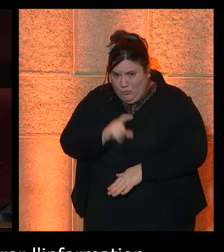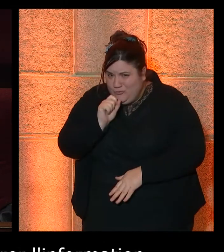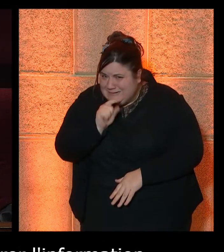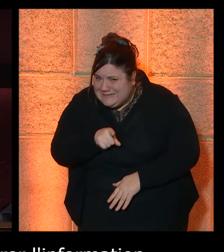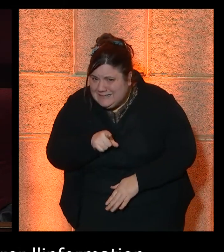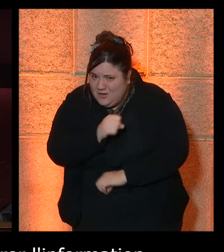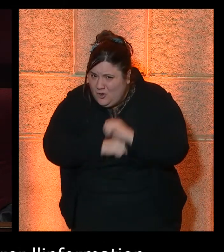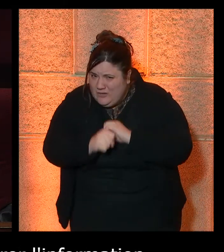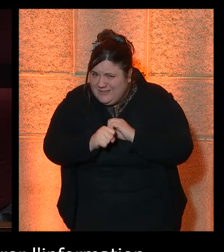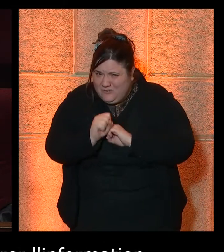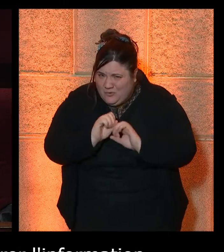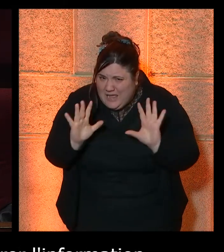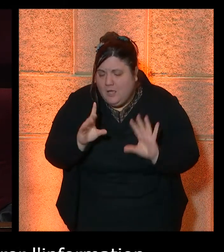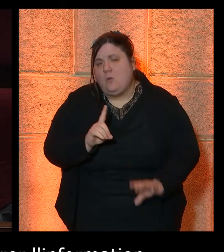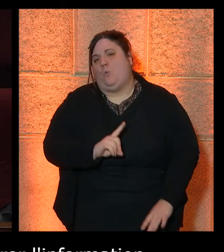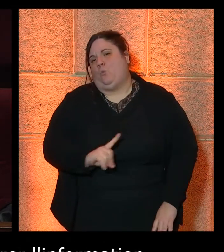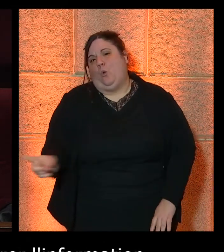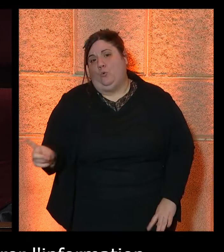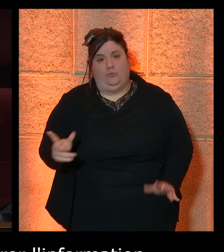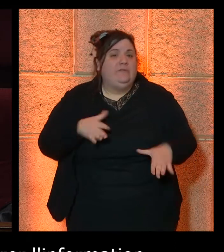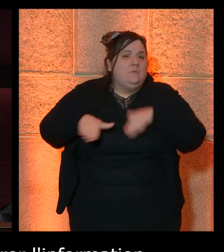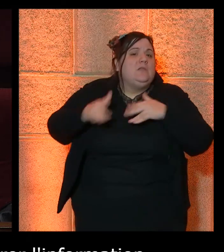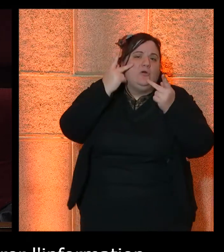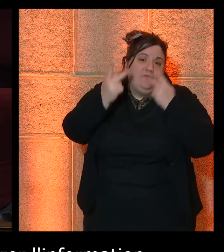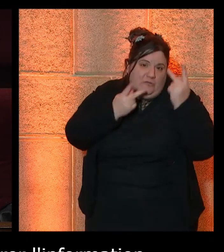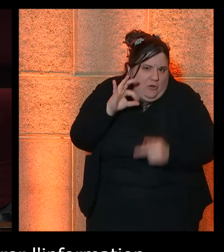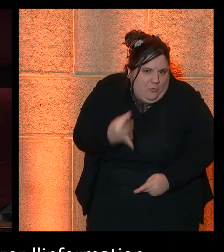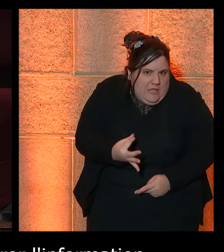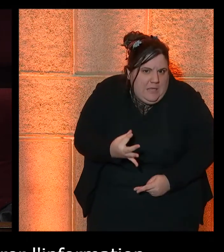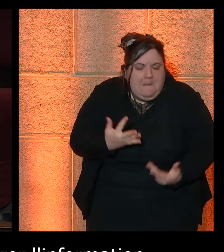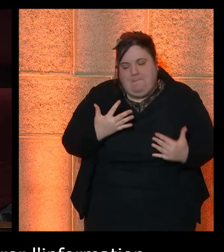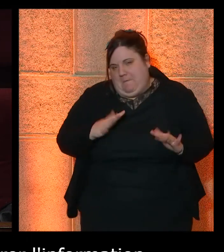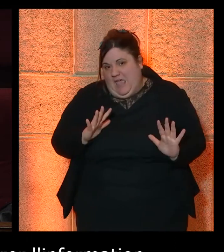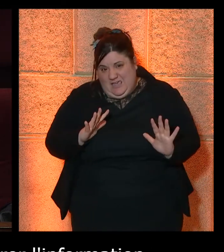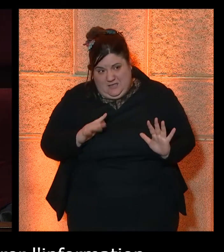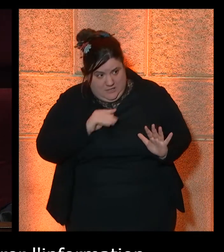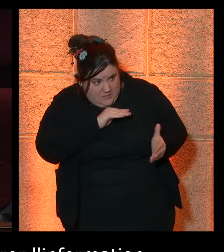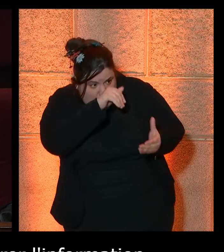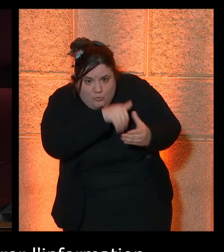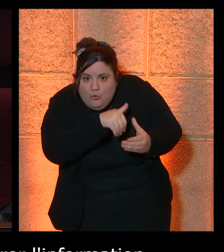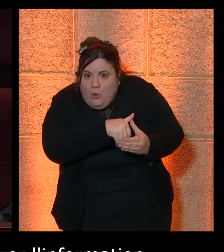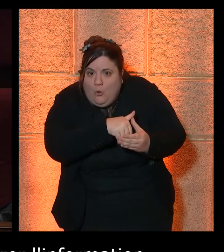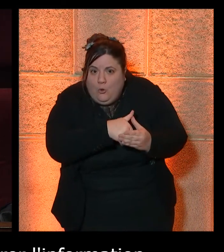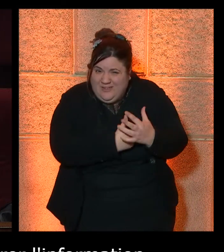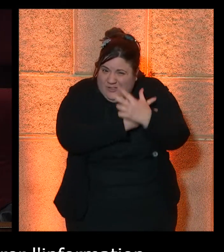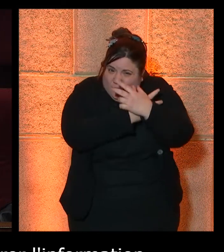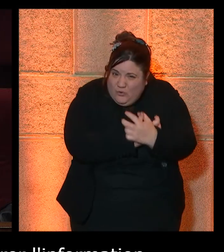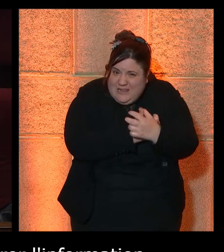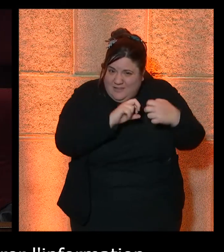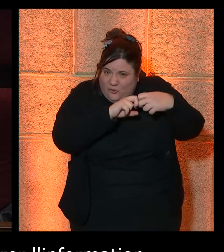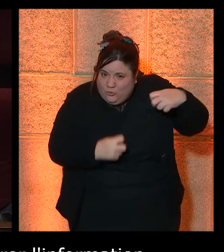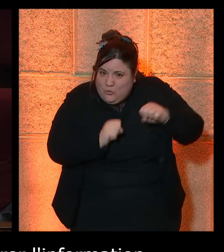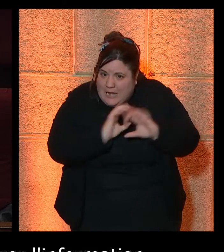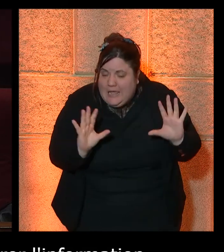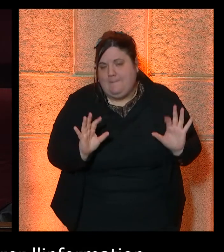une façon de travailler le texte visuellement, mais en aucun cas dans le document, sur un site internet,